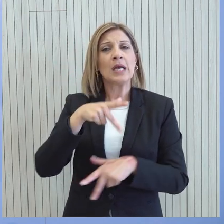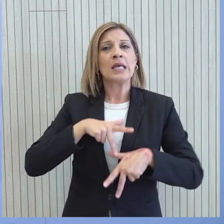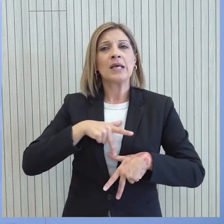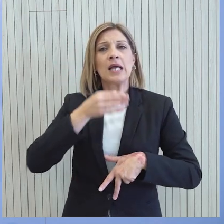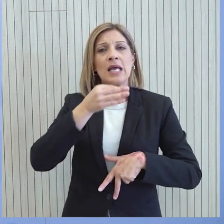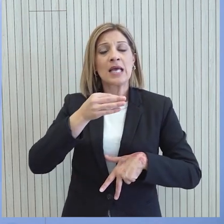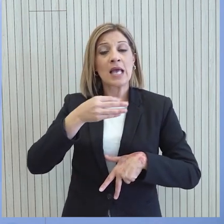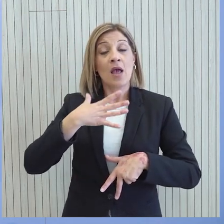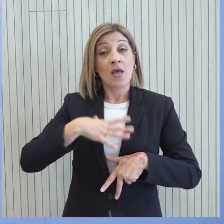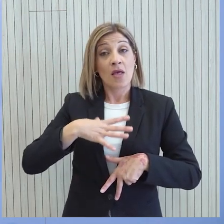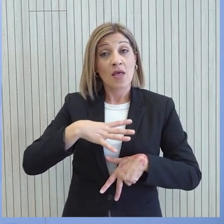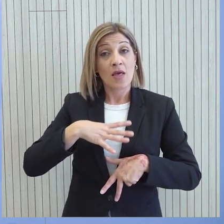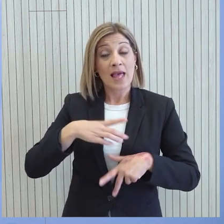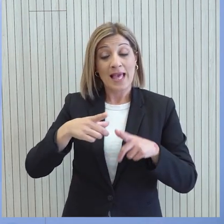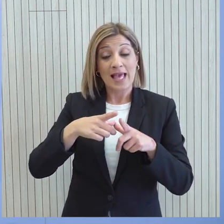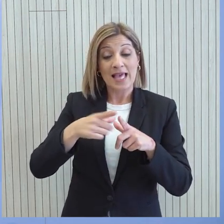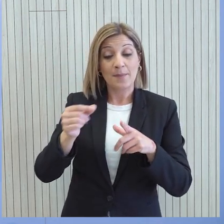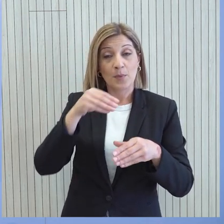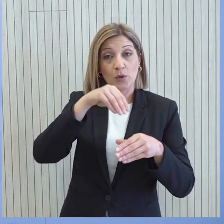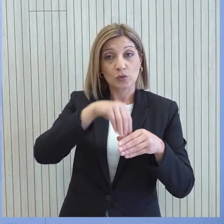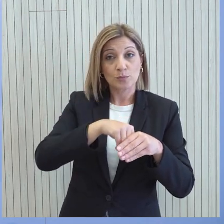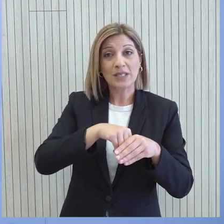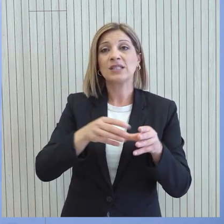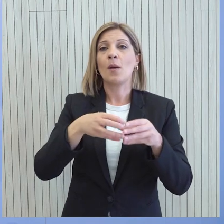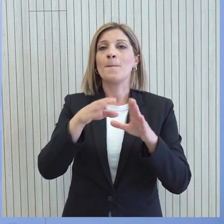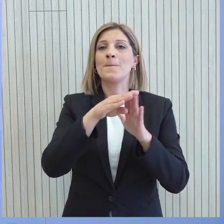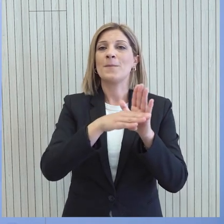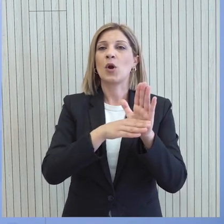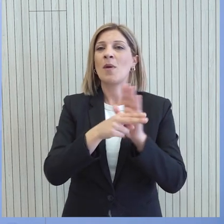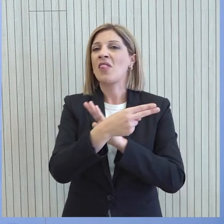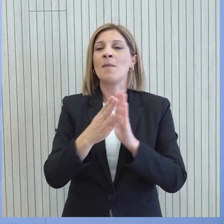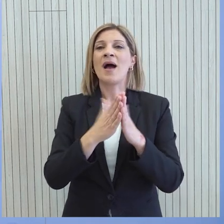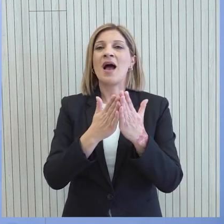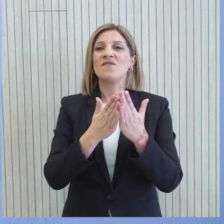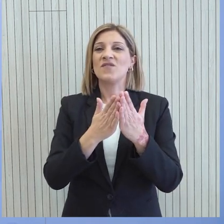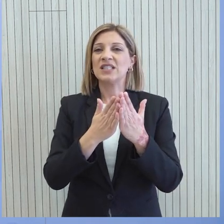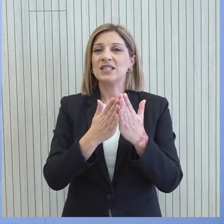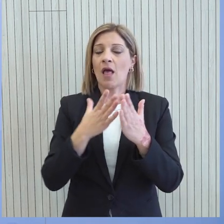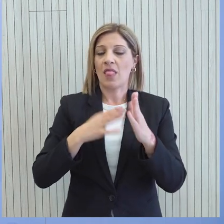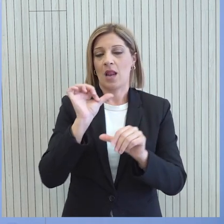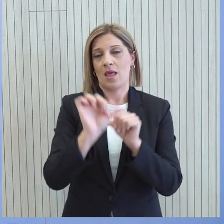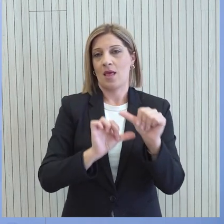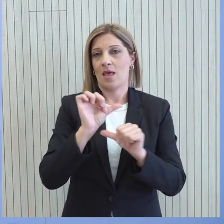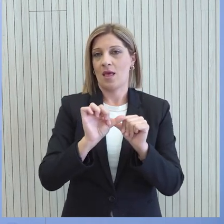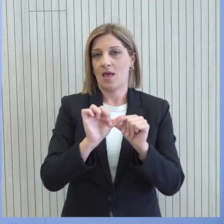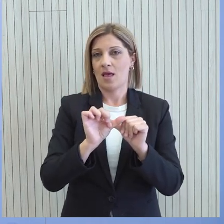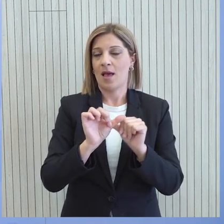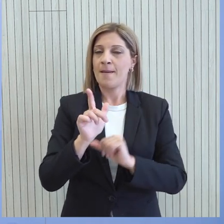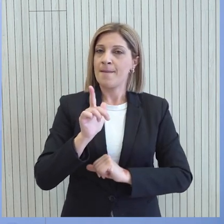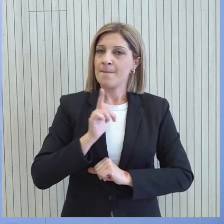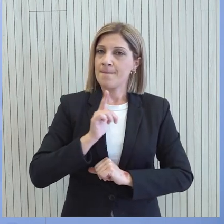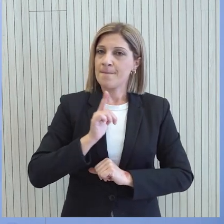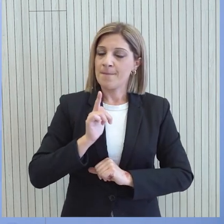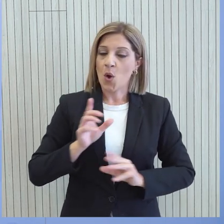η ένταξη της χώρας μας στο πρόγραμμα απαλλαγής θεωρήσεων εισόδου, το Visa Weber Program, το οποίο αναμένεται μια